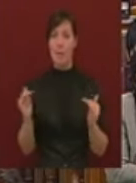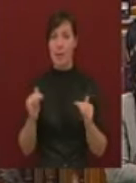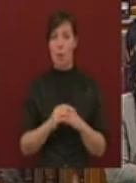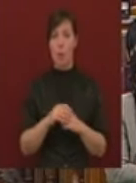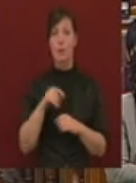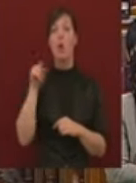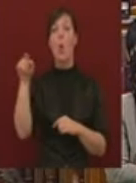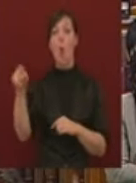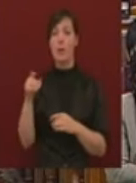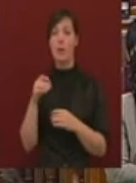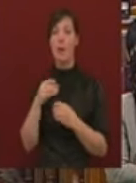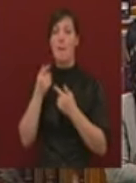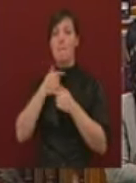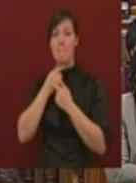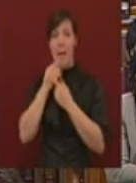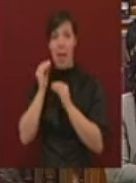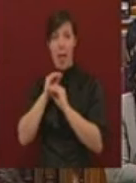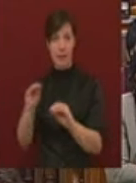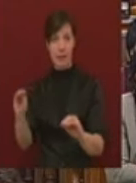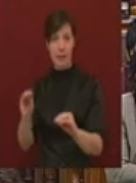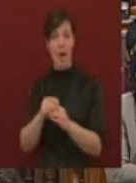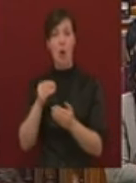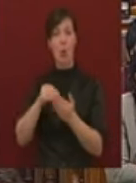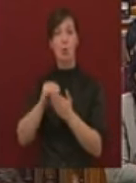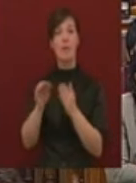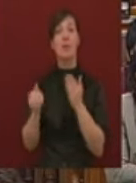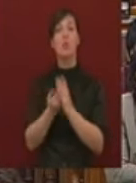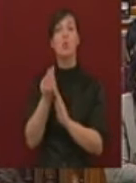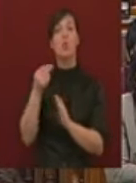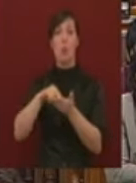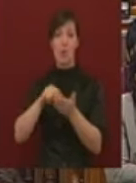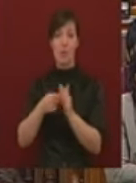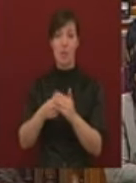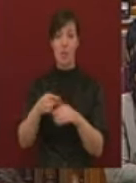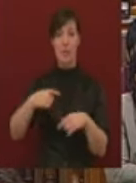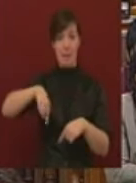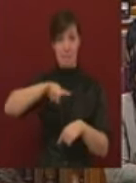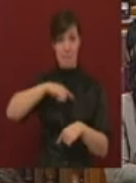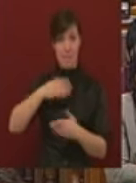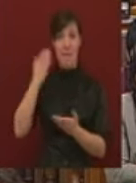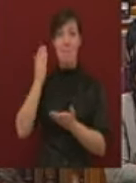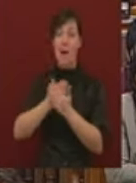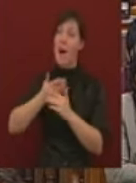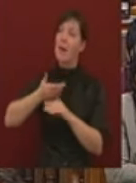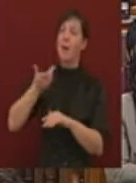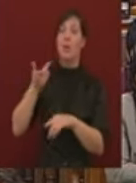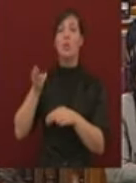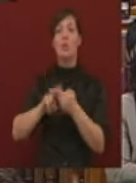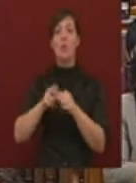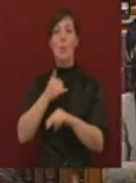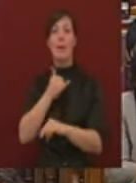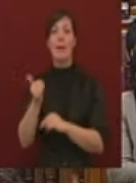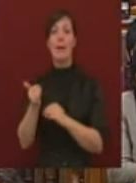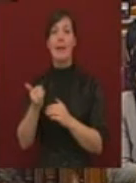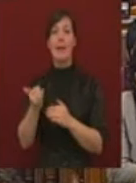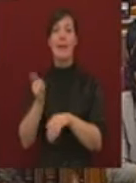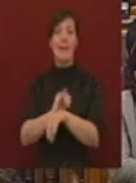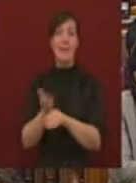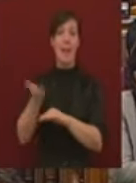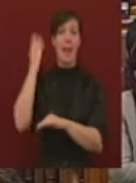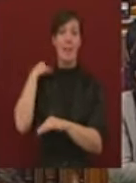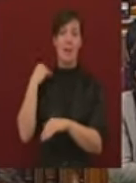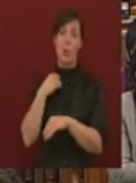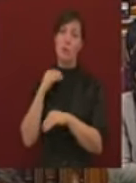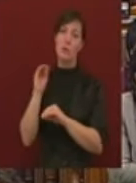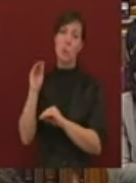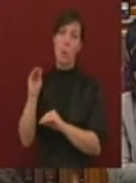költségvetés újratervezését. Mi hetekkel ezelőtt követeltük már, hogy nyújtsanak be egy új költségvetést. Tarthatatlan volt eleve